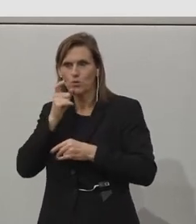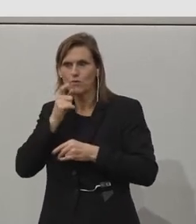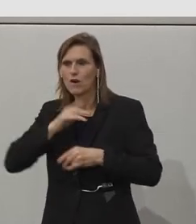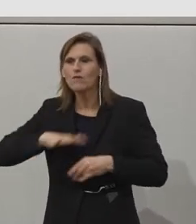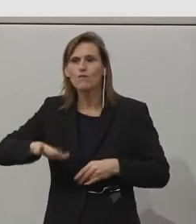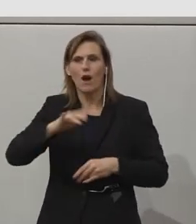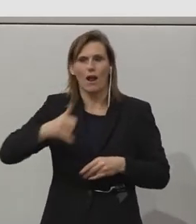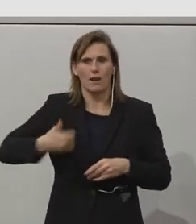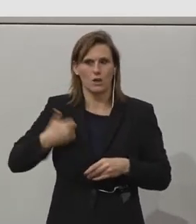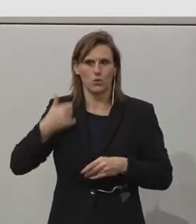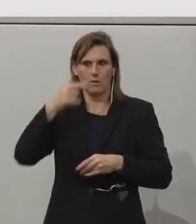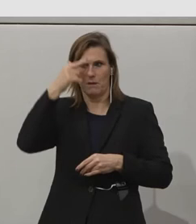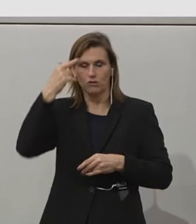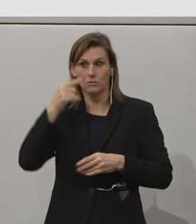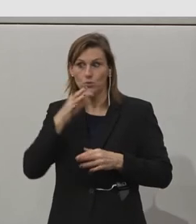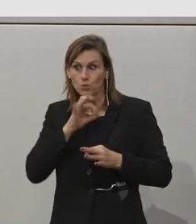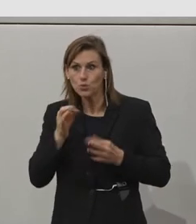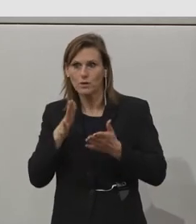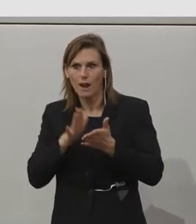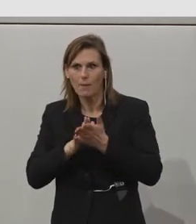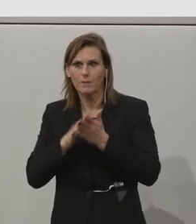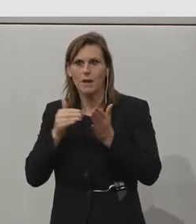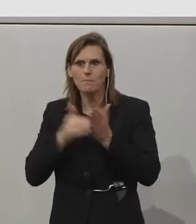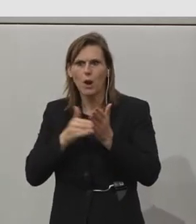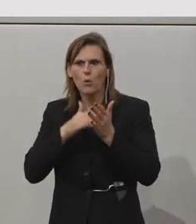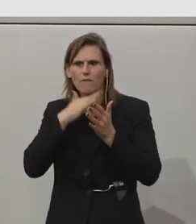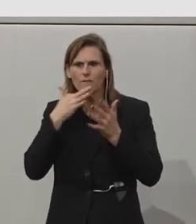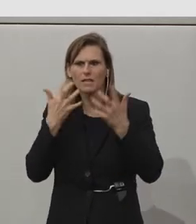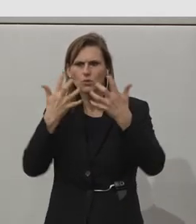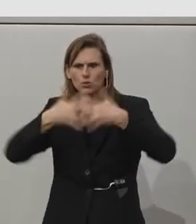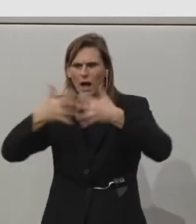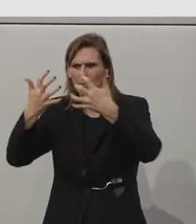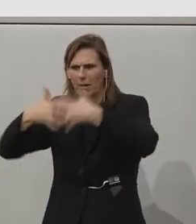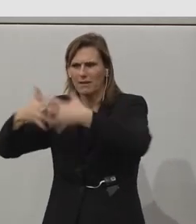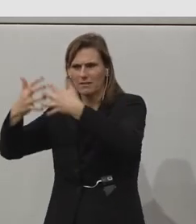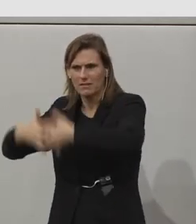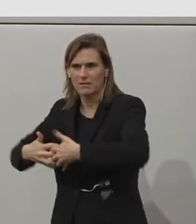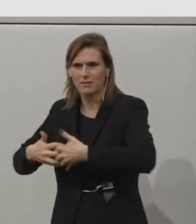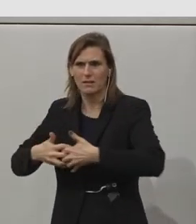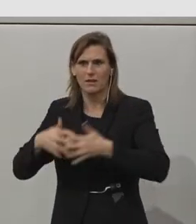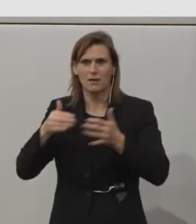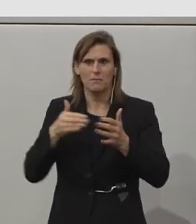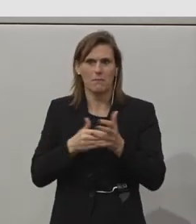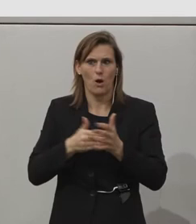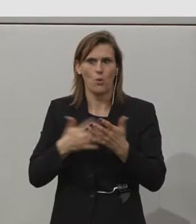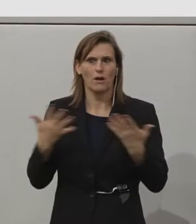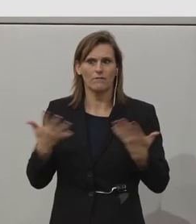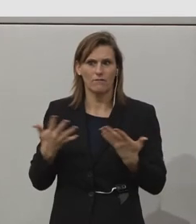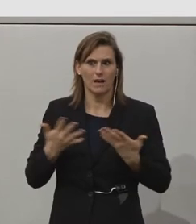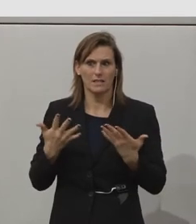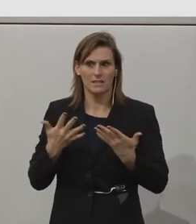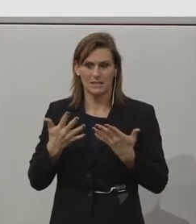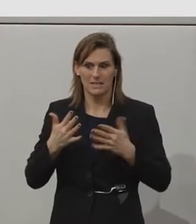soll gut gelingen, dann braucht es eben das Zusammenwirken von vielen. Es braucht einerseits diesen